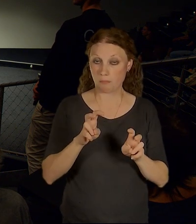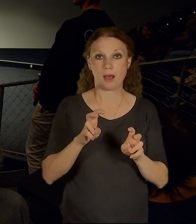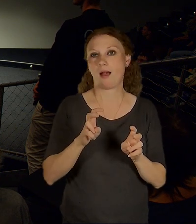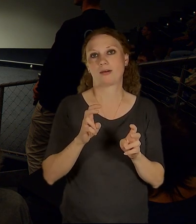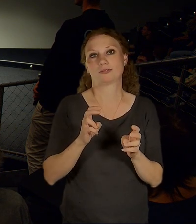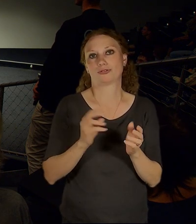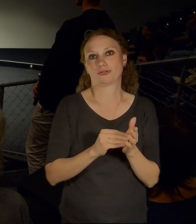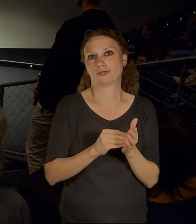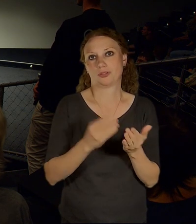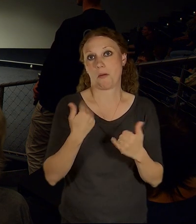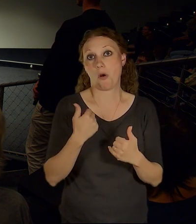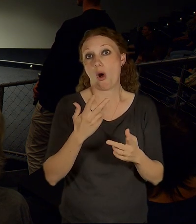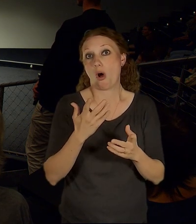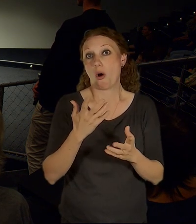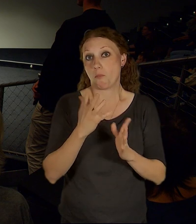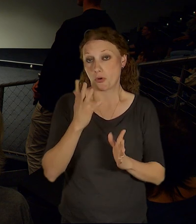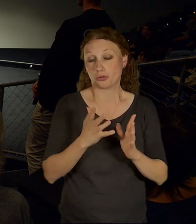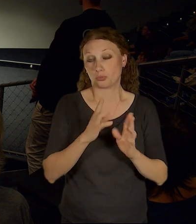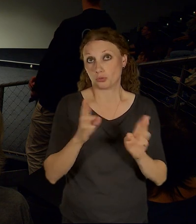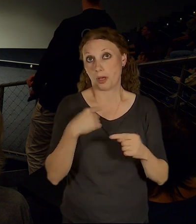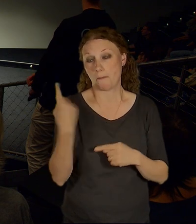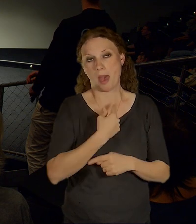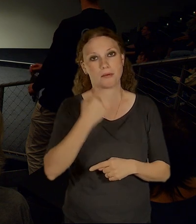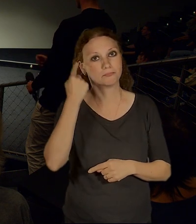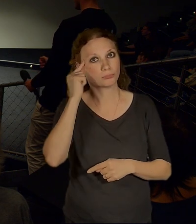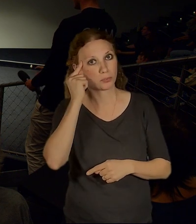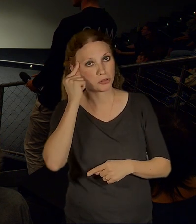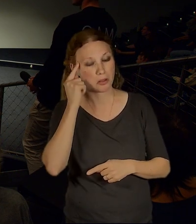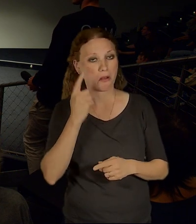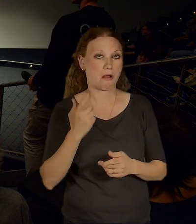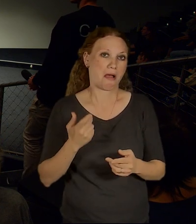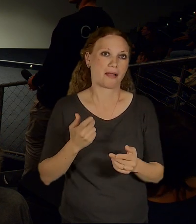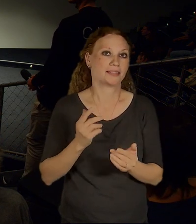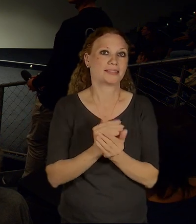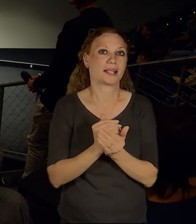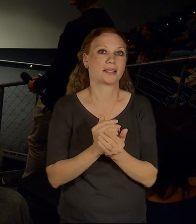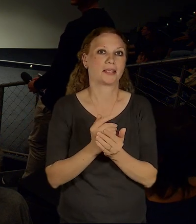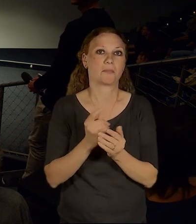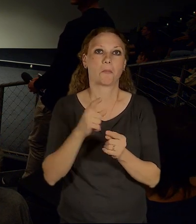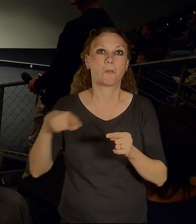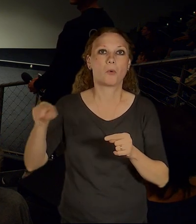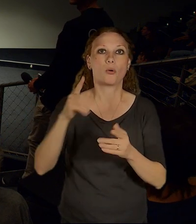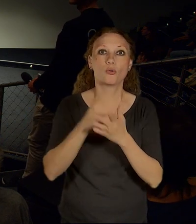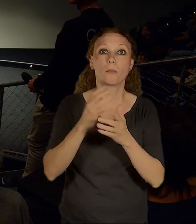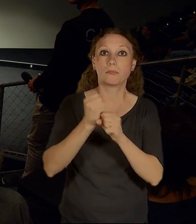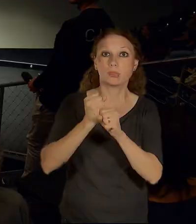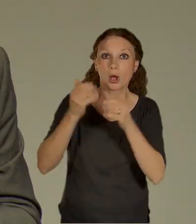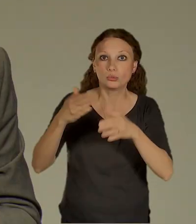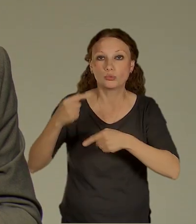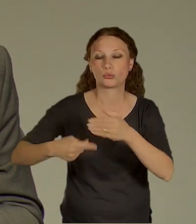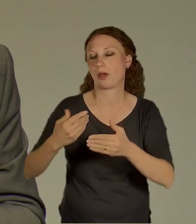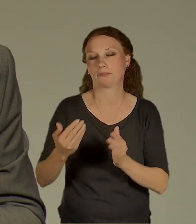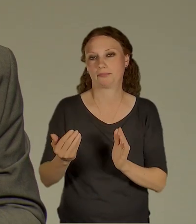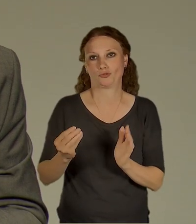nad tím zkusit nějak zamyslet, ale zatím to jako v žádném prověření neexistuje, spíš jako historicky v době,